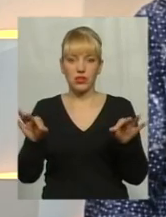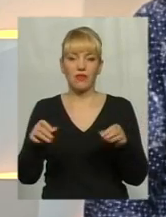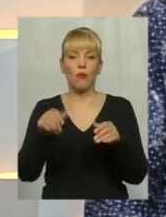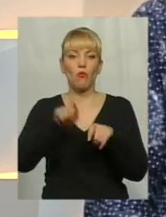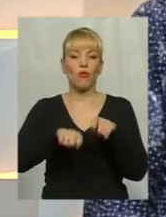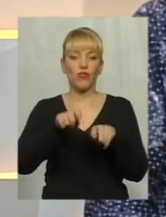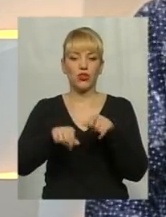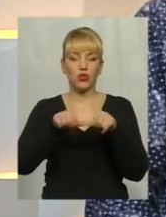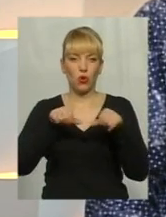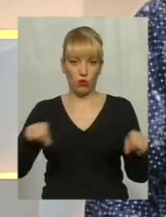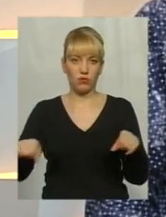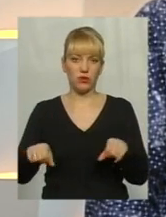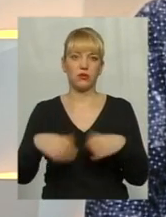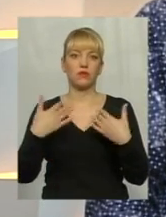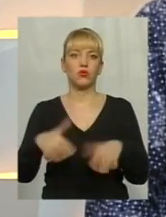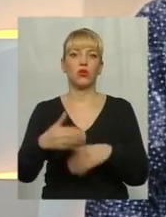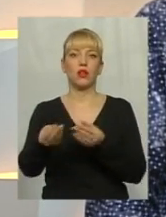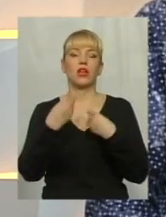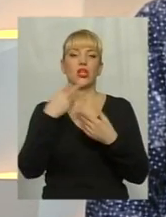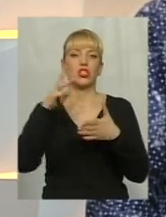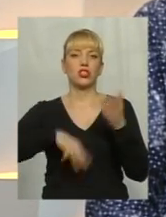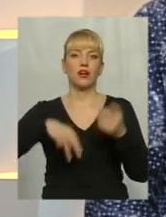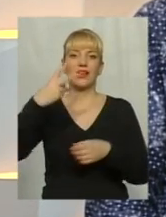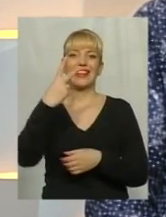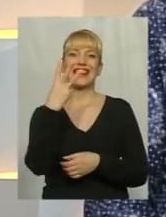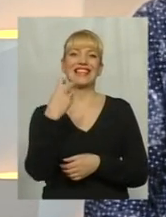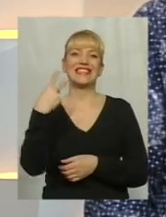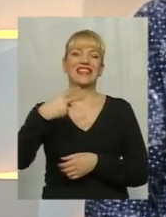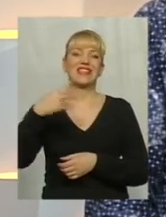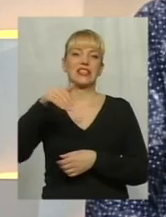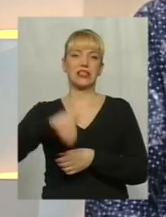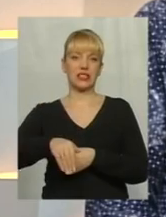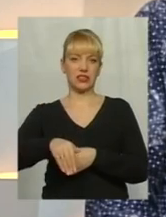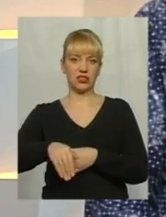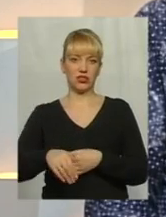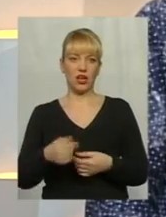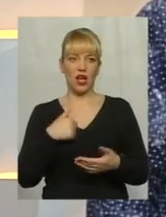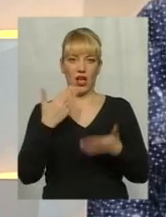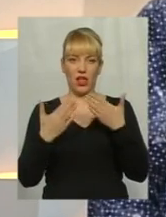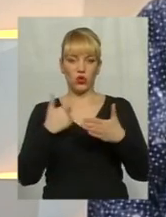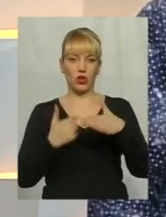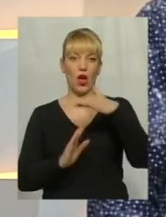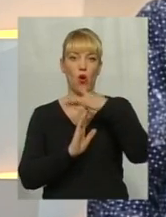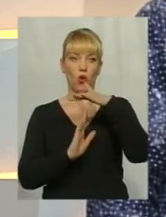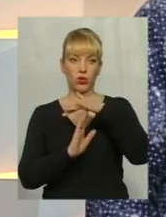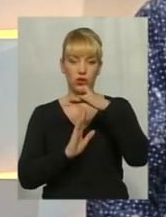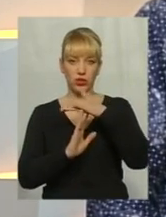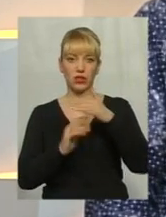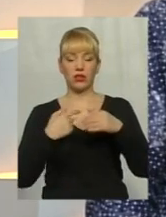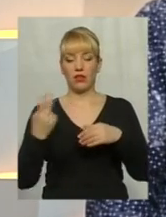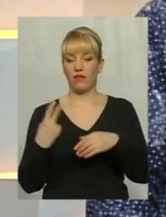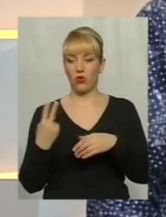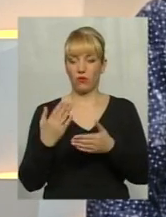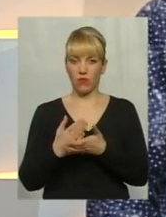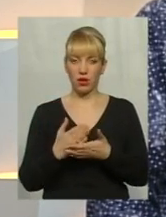штрафу, і так далі, ну, абсурдні такі речі. Якщо я з дружиною маю контейнер, значить, вона не має права там торгувати, а чого? Я, наприклад,